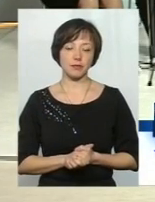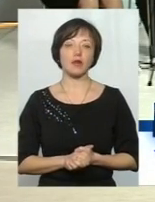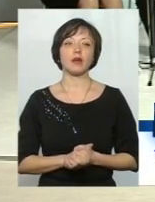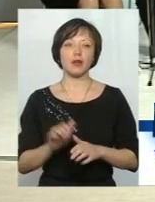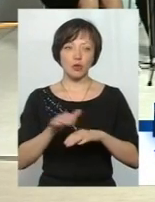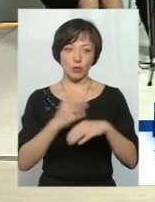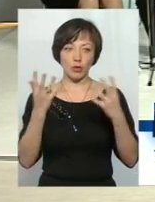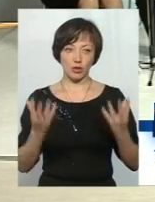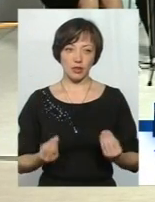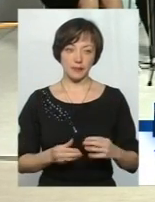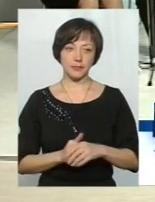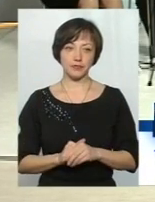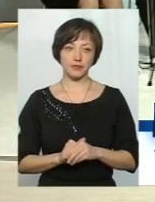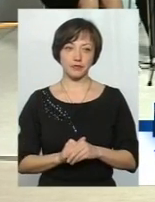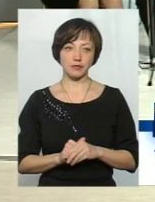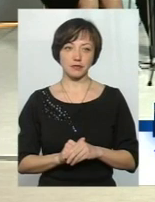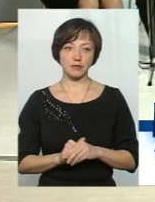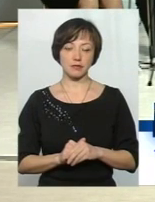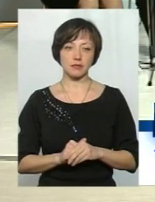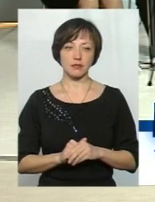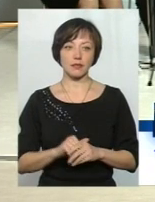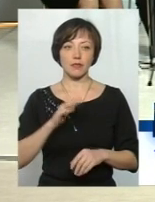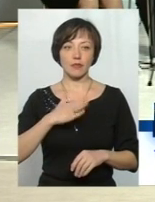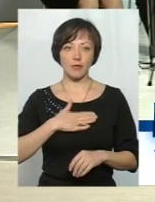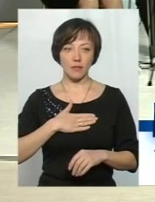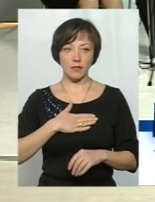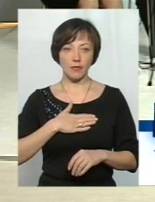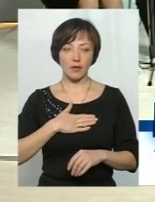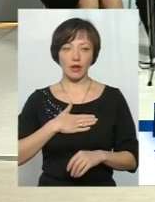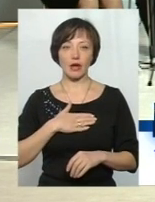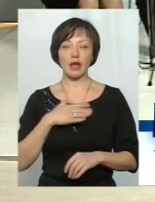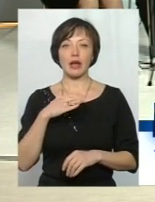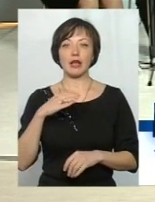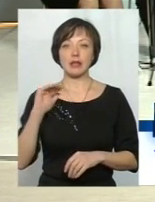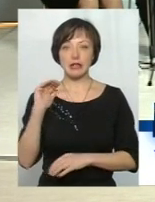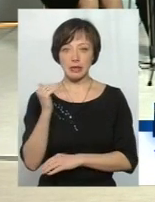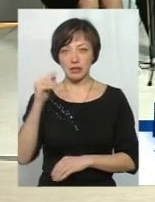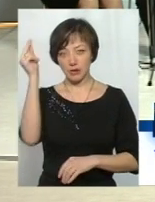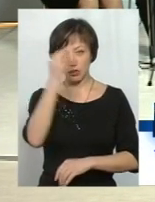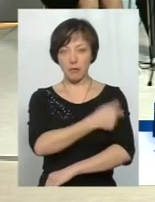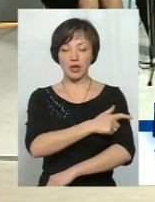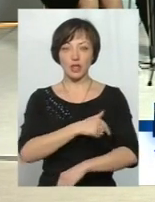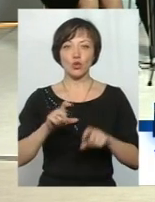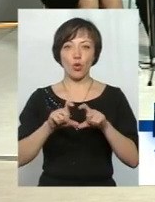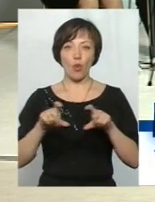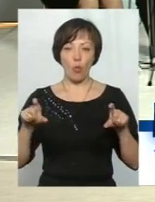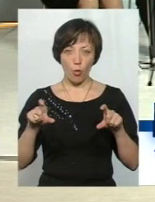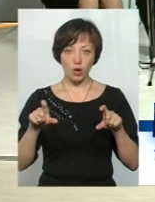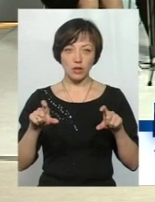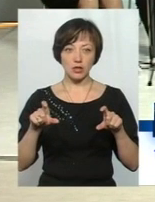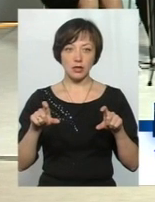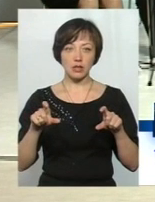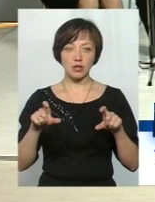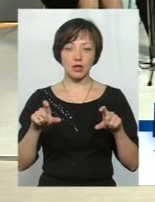Доброго дня. Доброго здоров'я. Моя дитина навчається у музичному коледжі. Вона є дитинною у